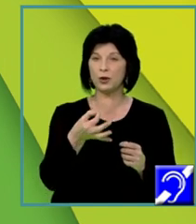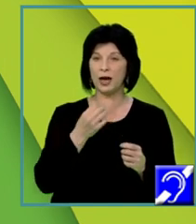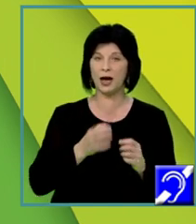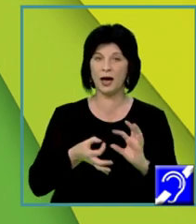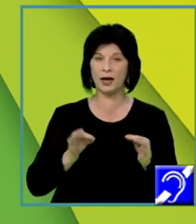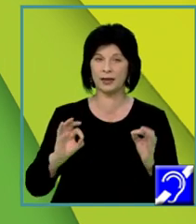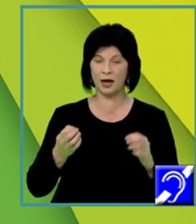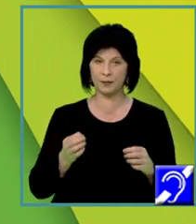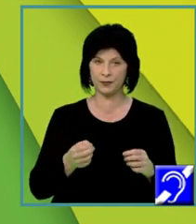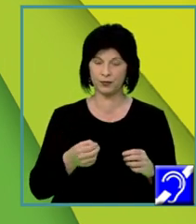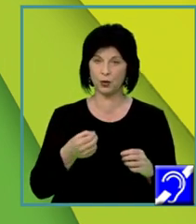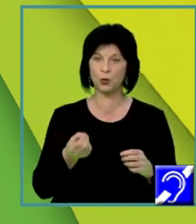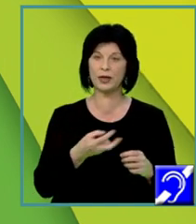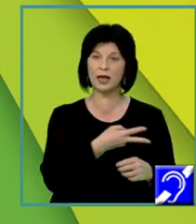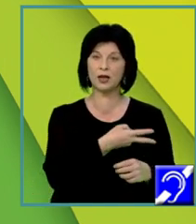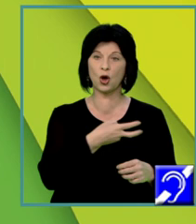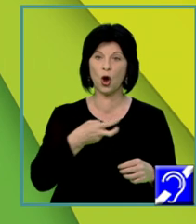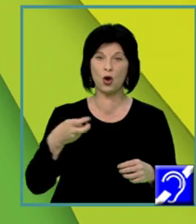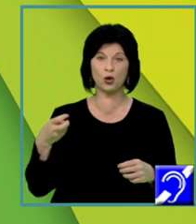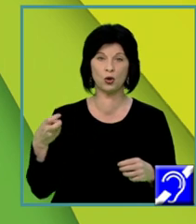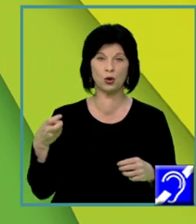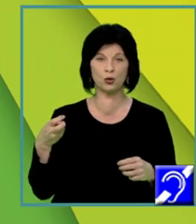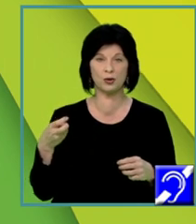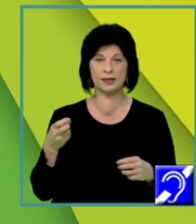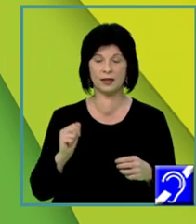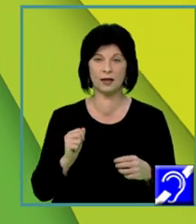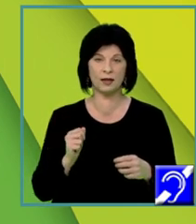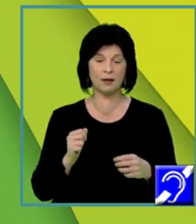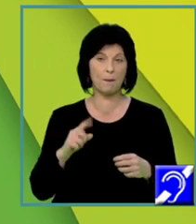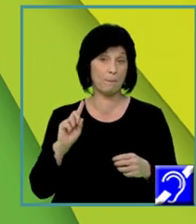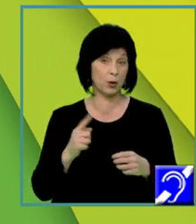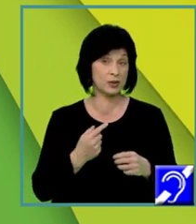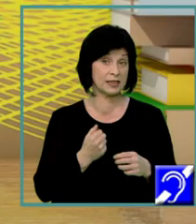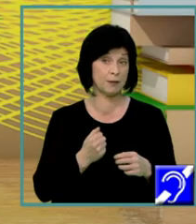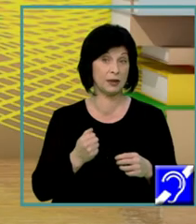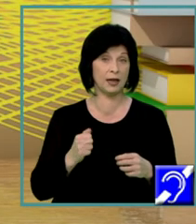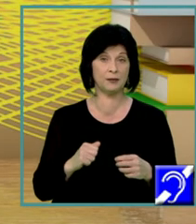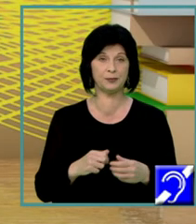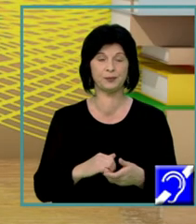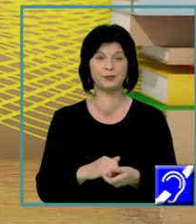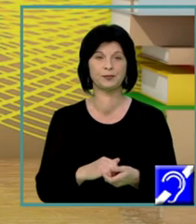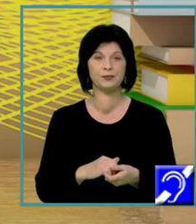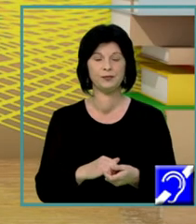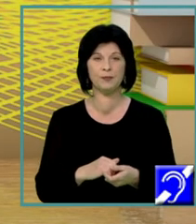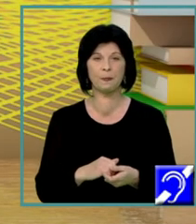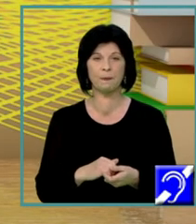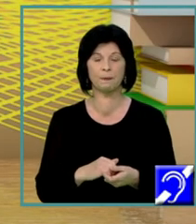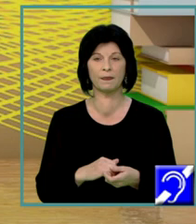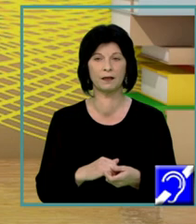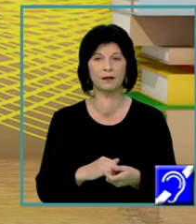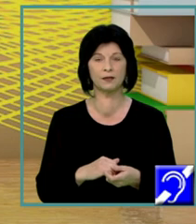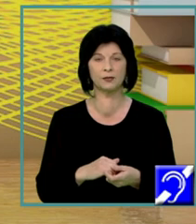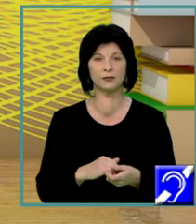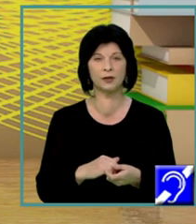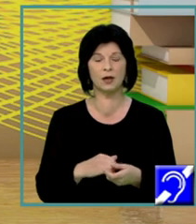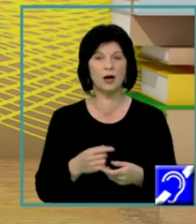să dezvolte subiectul propus. Adică, cu alte cuvinte, nu trebuie să vă abateți de la cerință. Vom aborda câteva aspecte teoretice.